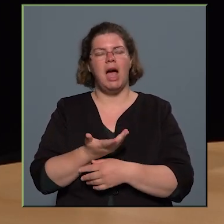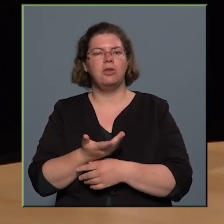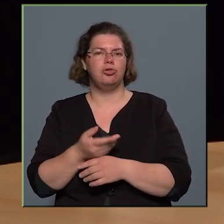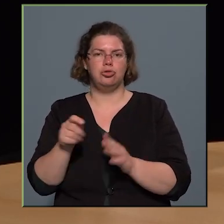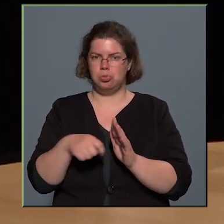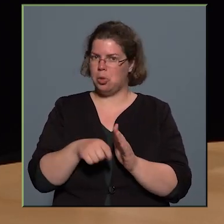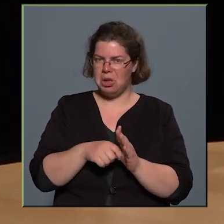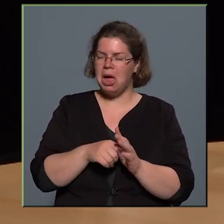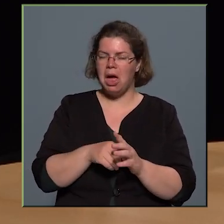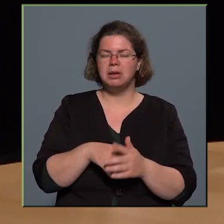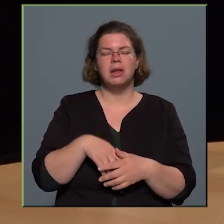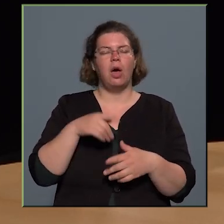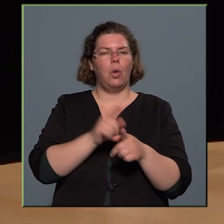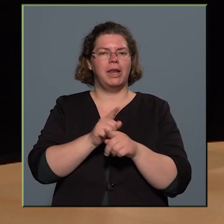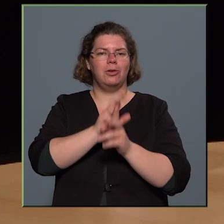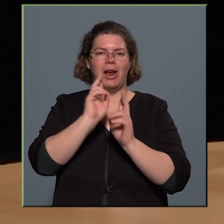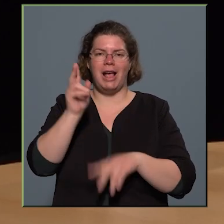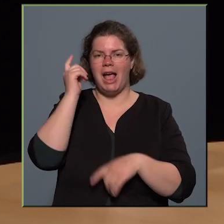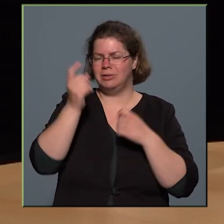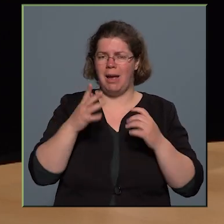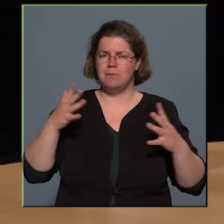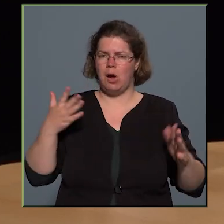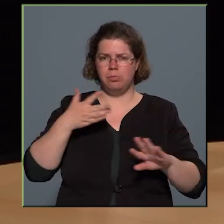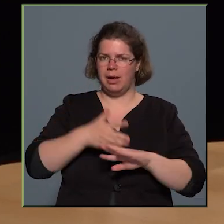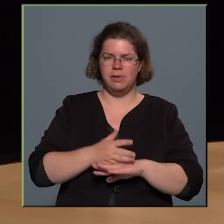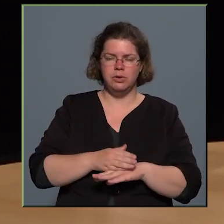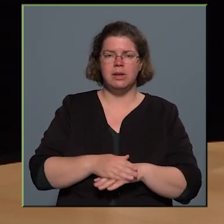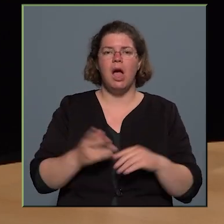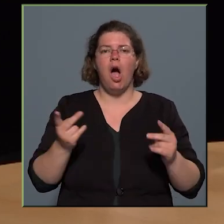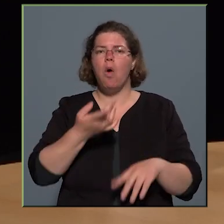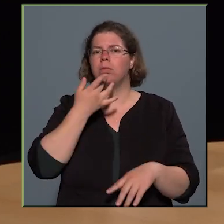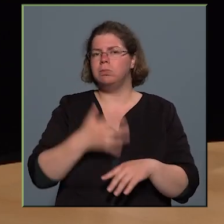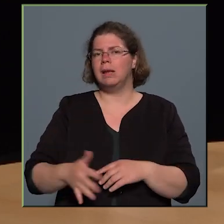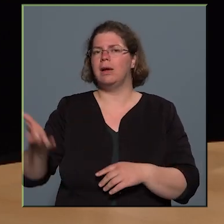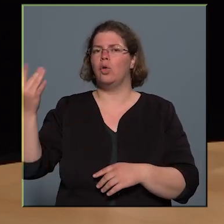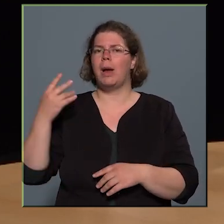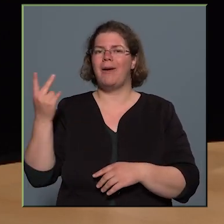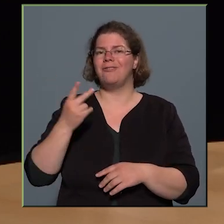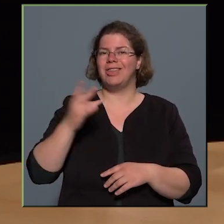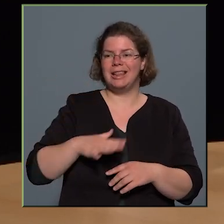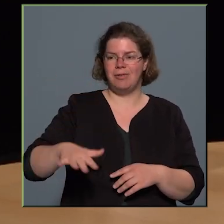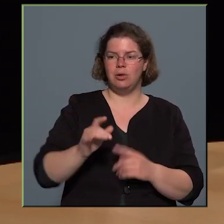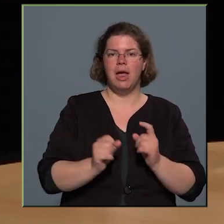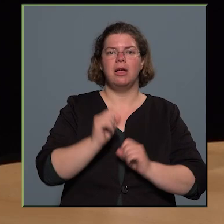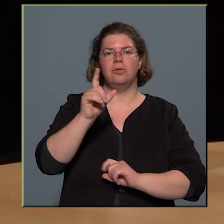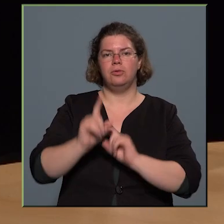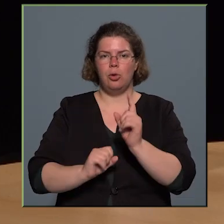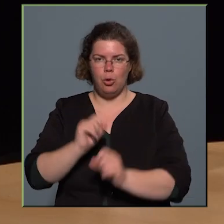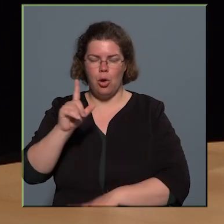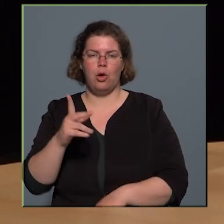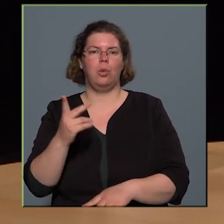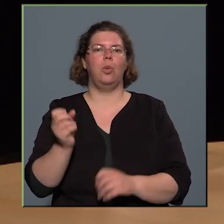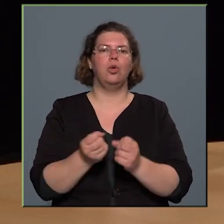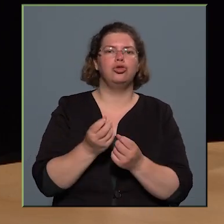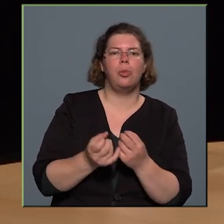projekt. Itt olyanokra kell gondolni, itt sem nagy beavatkozások, ahol például korábban vízfelületek, szökők, utak, csopogók voltak, ott